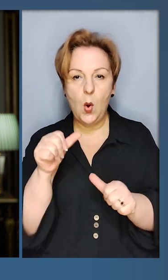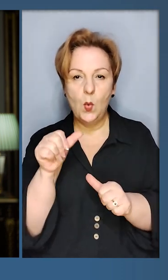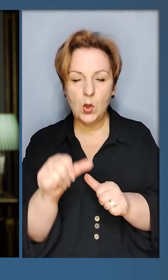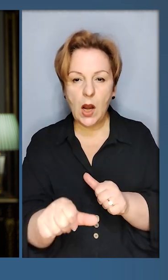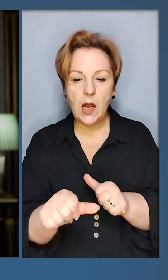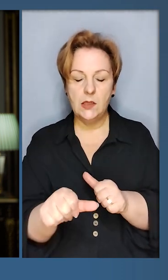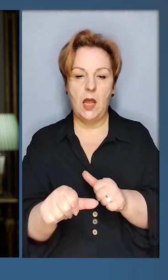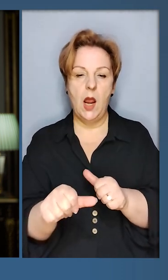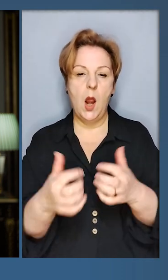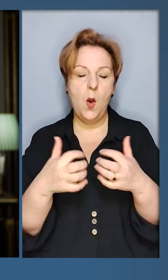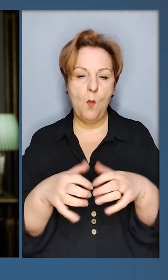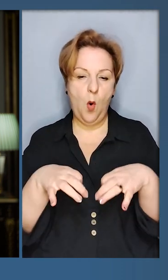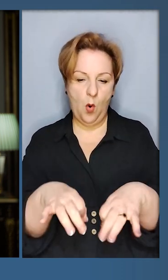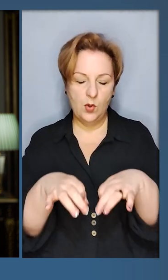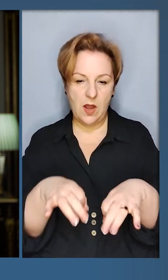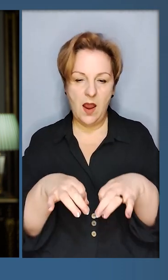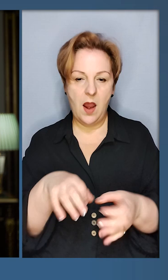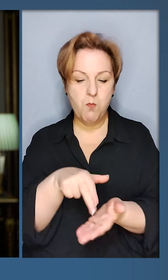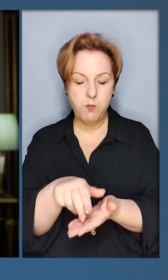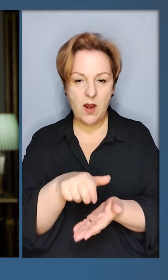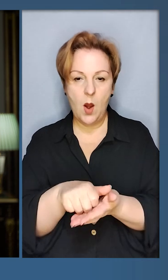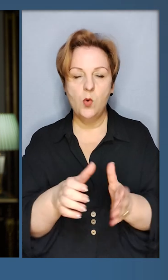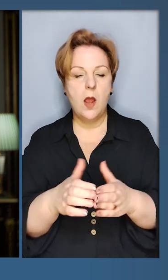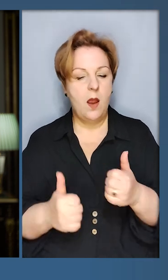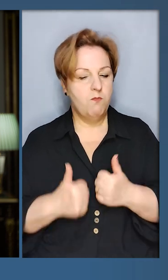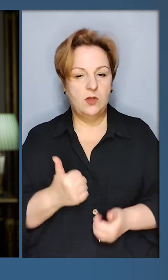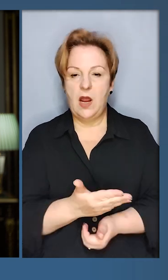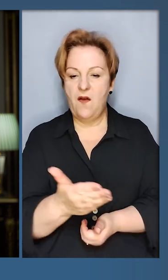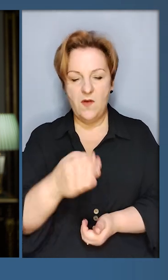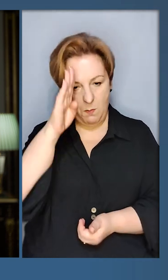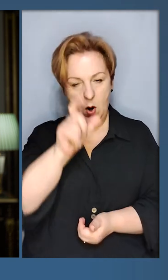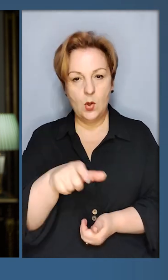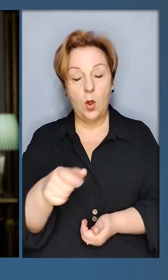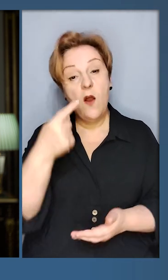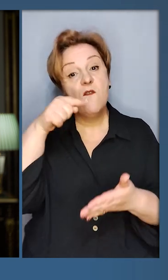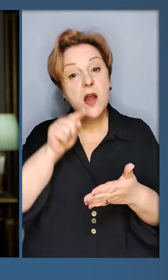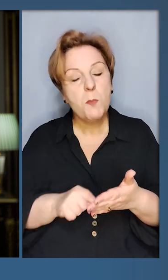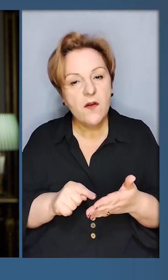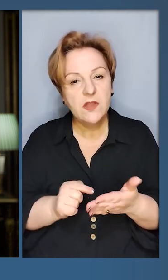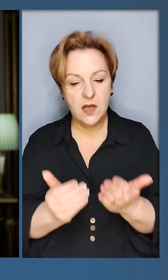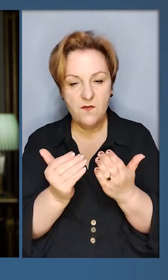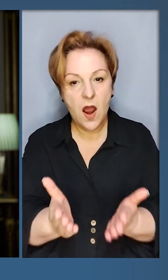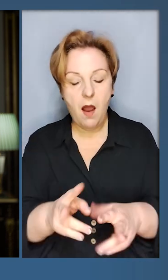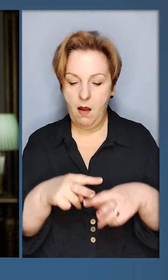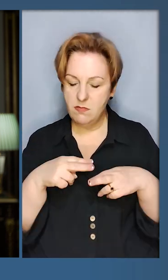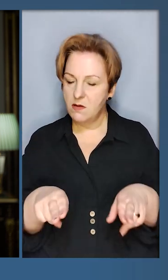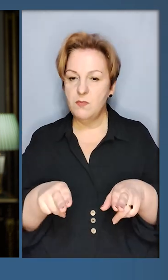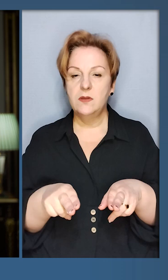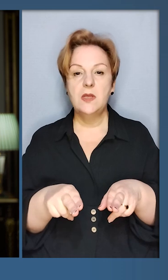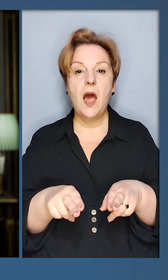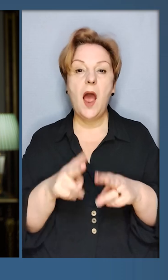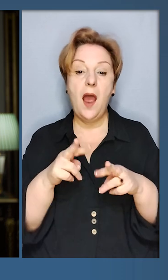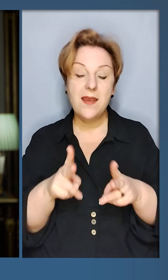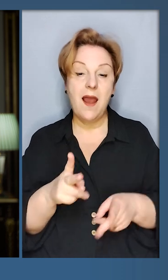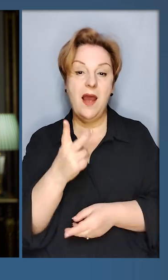окрема мотопіхотна бригада. Пишаюся вами, хлопці. І я впевнений у вас, так само,